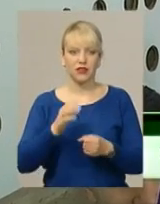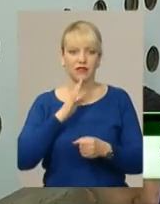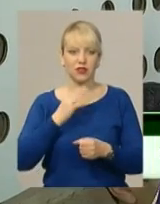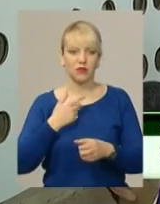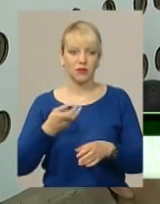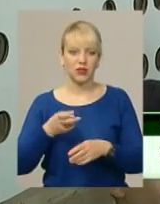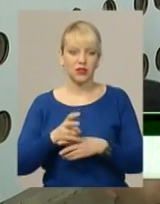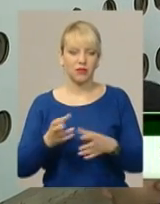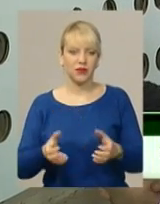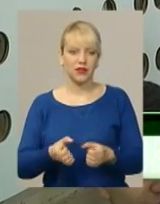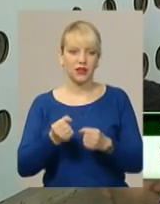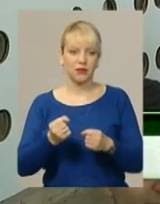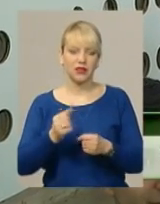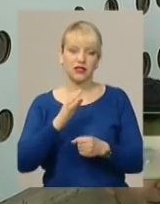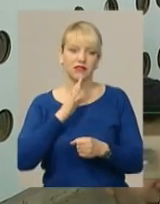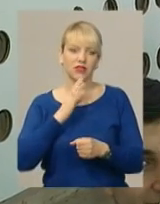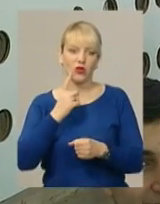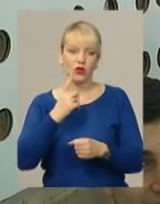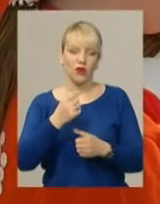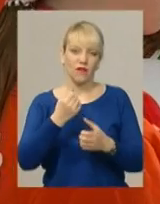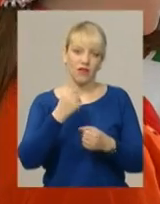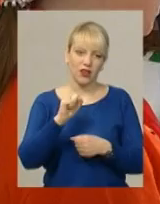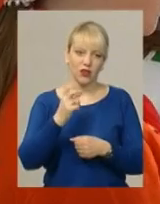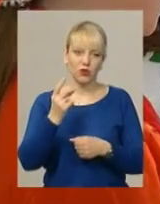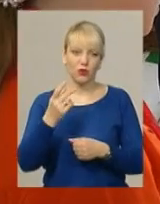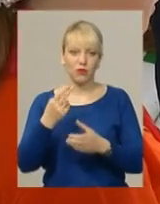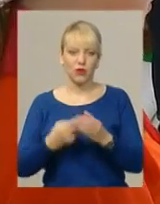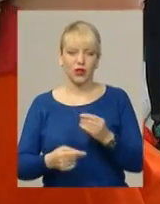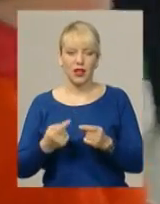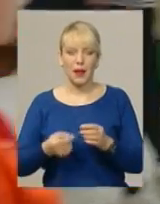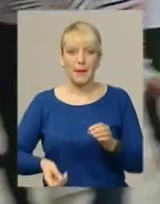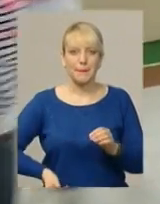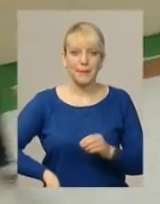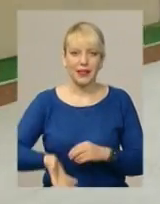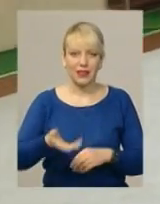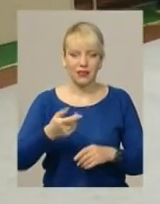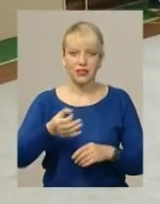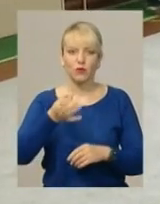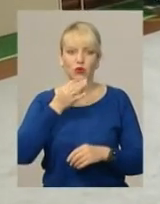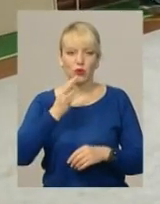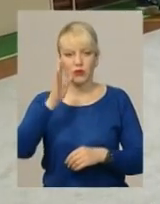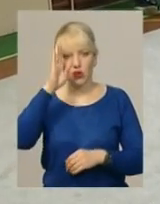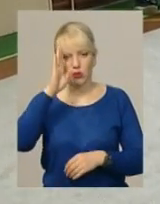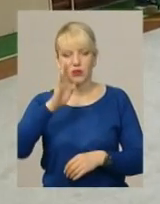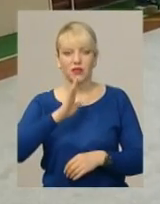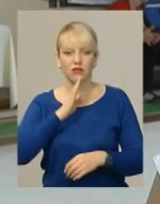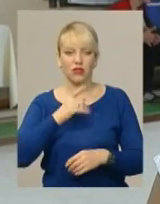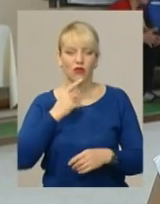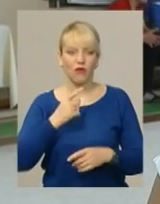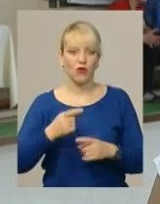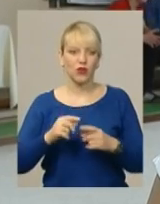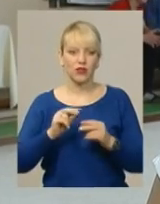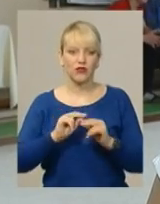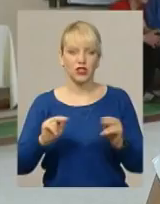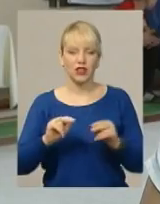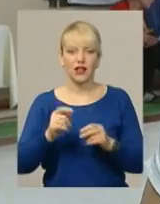підтримати. Одну ігру виграли, другу проіграли. Петанк сподобався і дівчатам, і хлопцям, каже вчителька фізкультури Тетяна Романюк. Осмішки